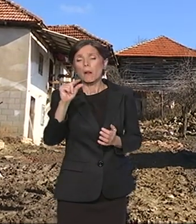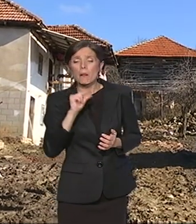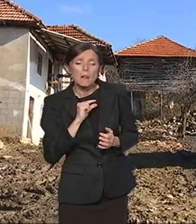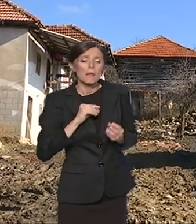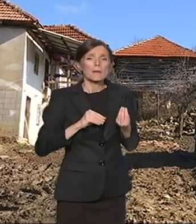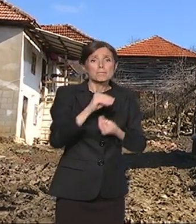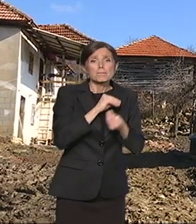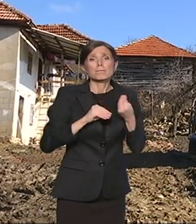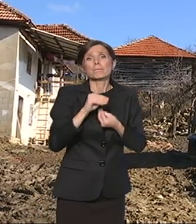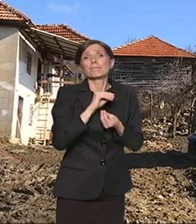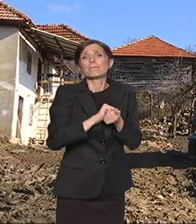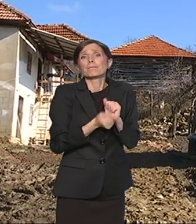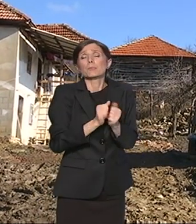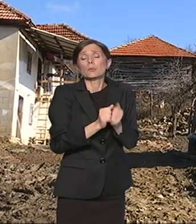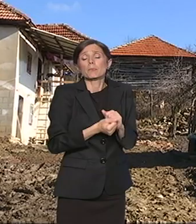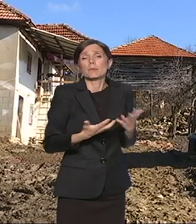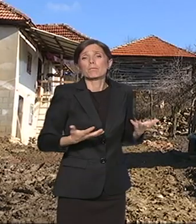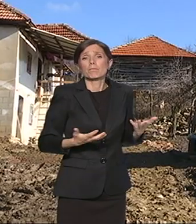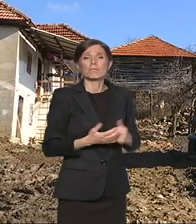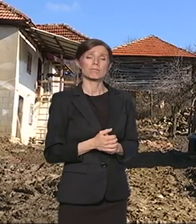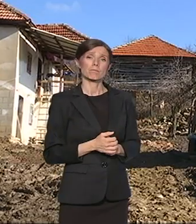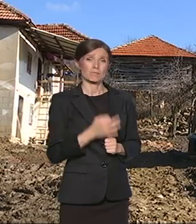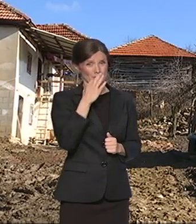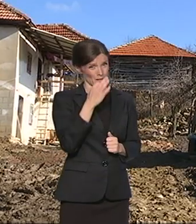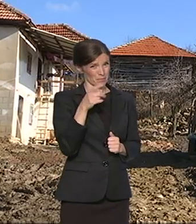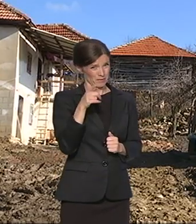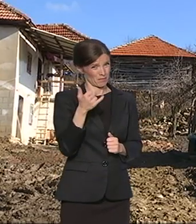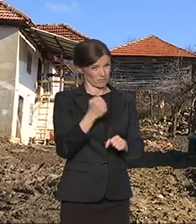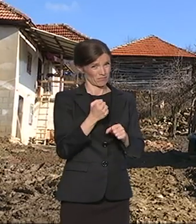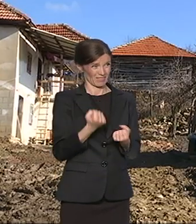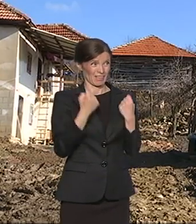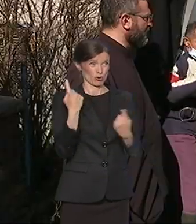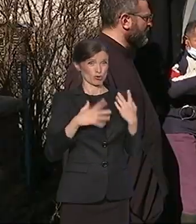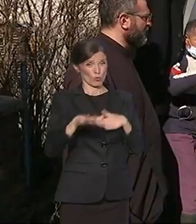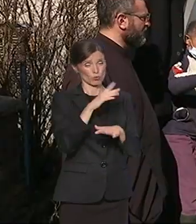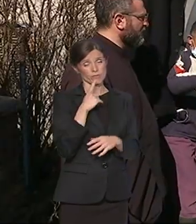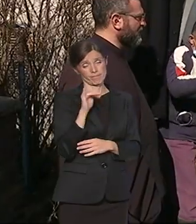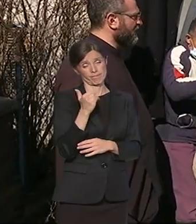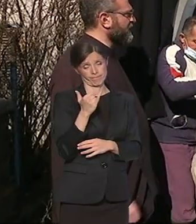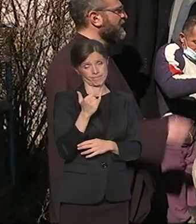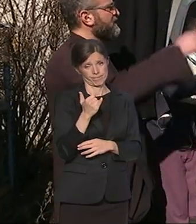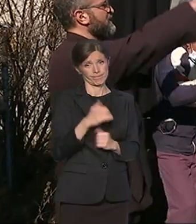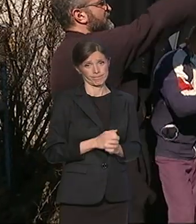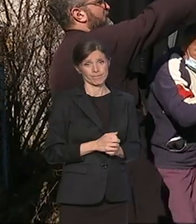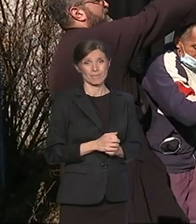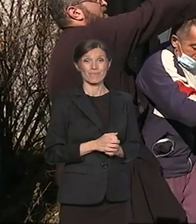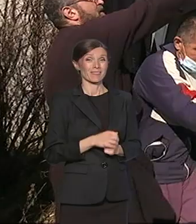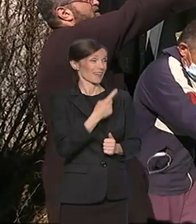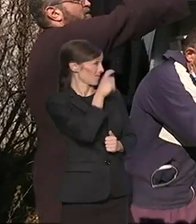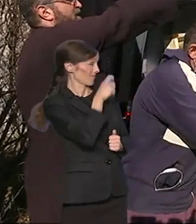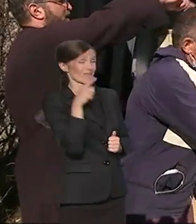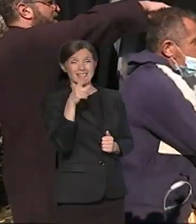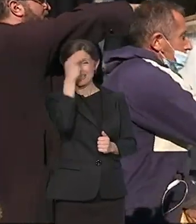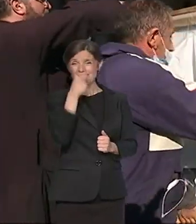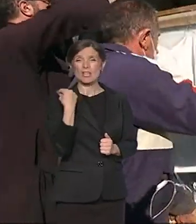tako znalazimo sve nekako. U teškim uslovima živite? U teškim. Ovdešnji paroh, sveštenik